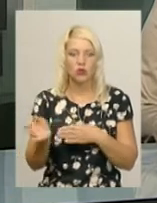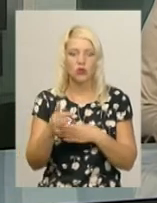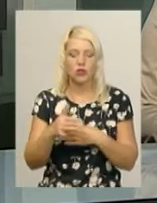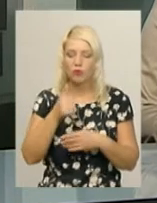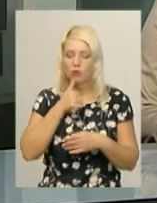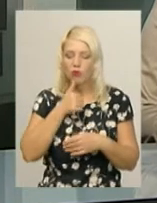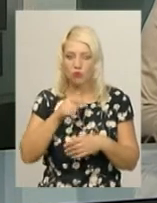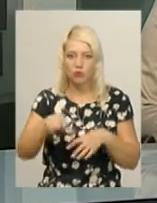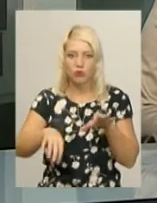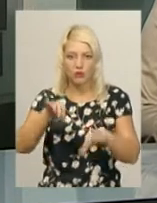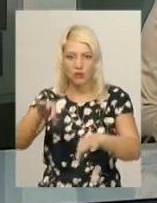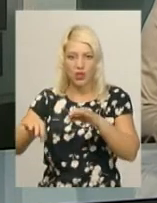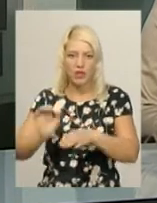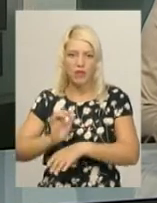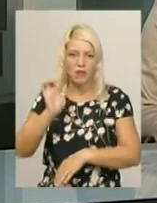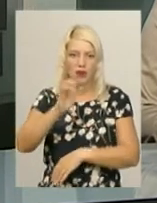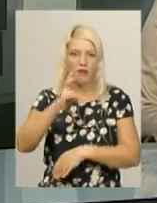річки направили на дослідження.